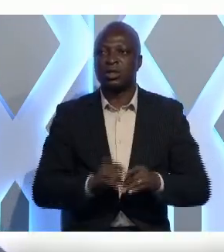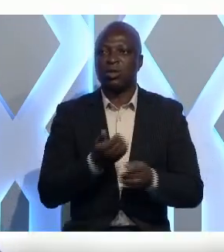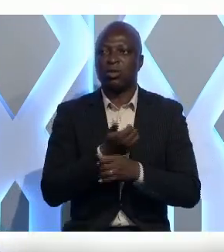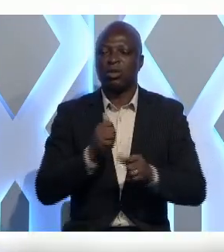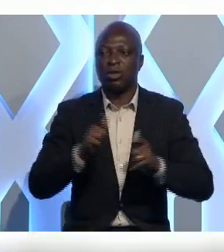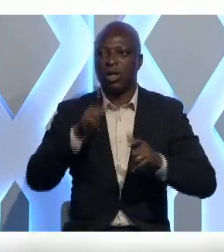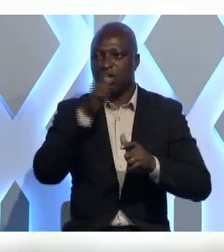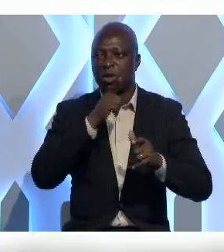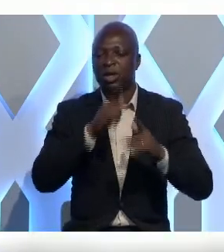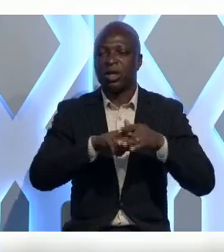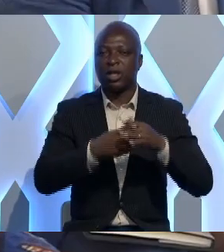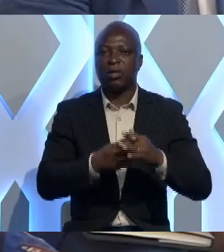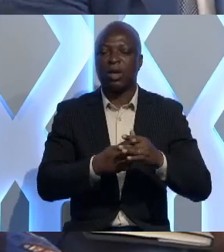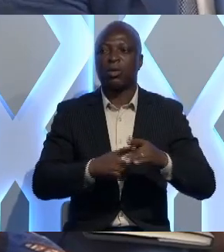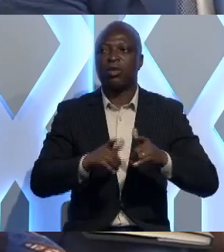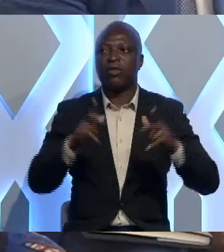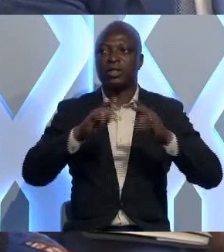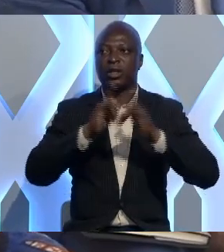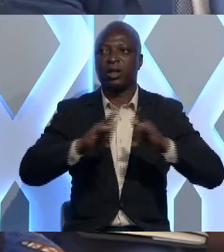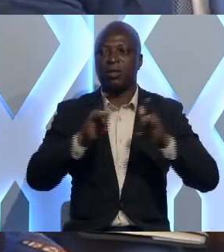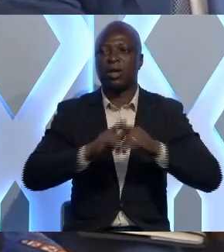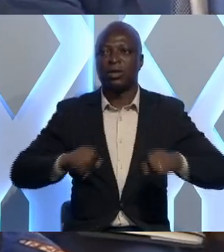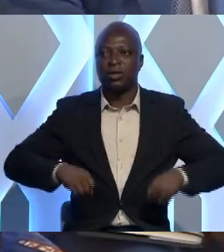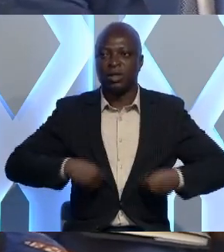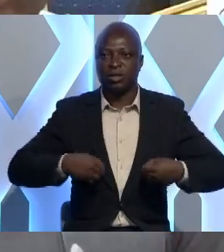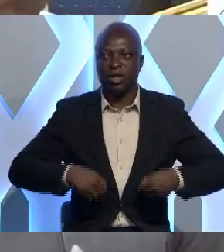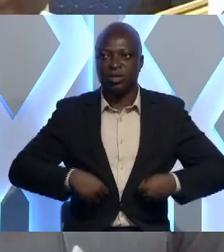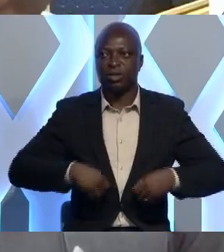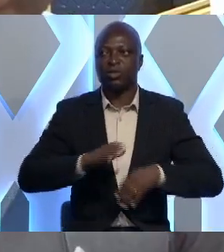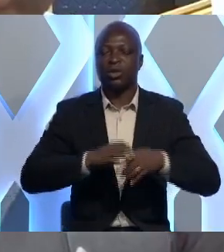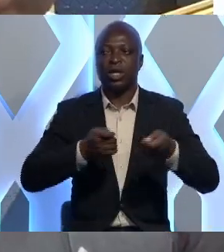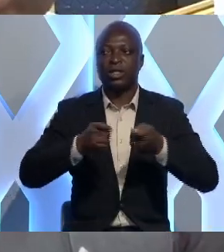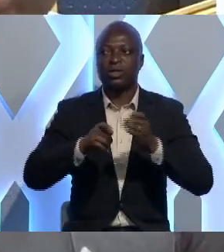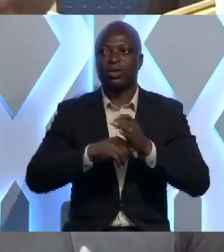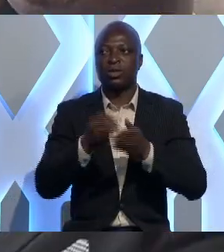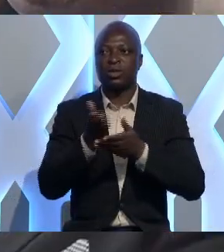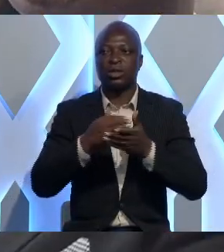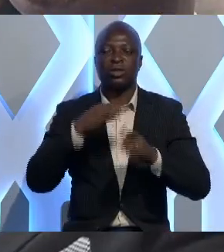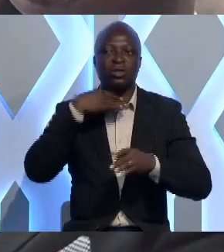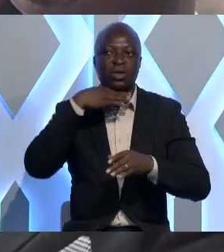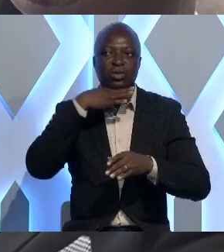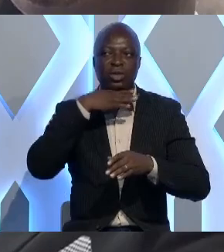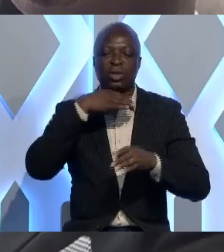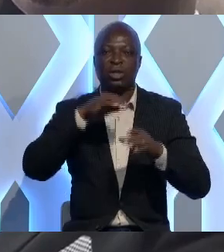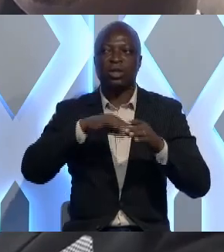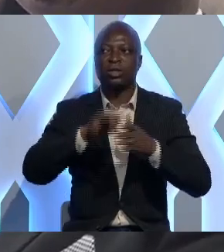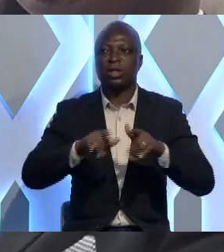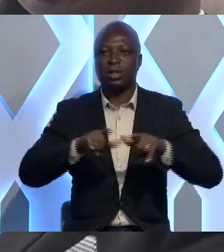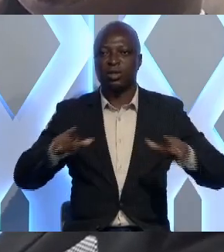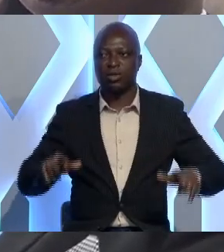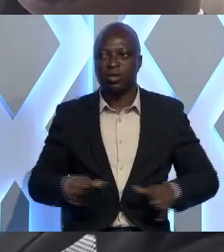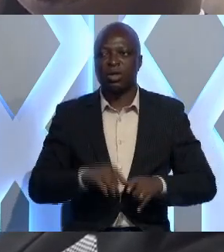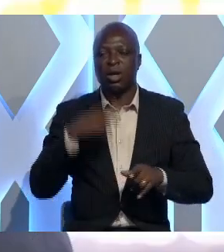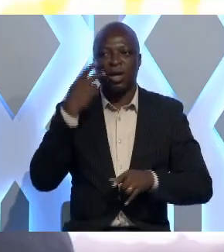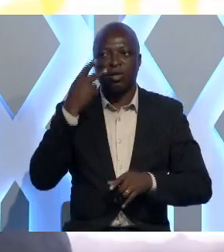Grand Lomé qui viennent de démarrer une vaste campagne de sensibilisation sur la gestion des ordures et déchets dans la zone urbaine.